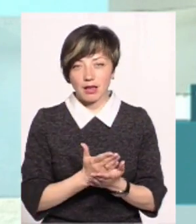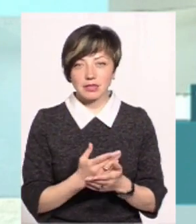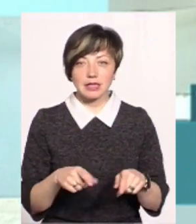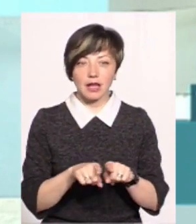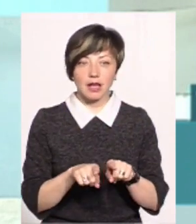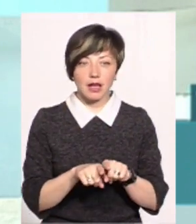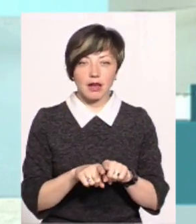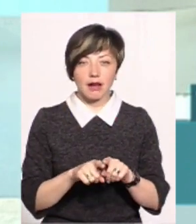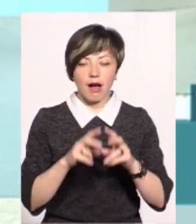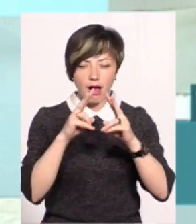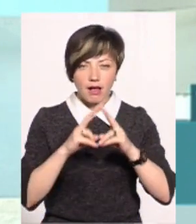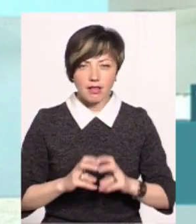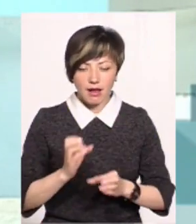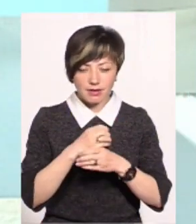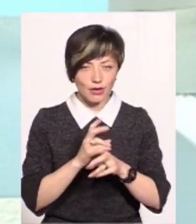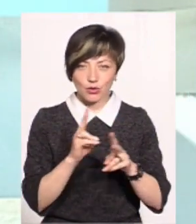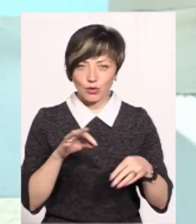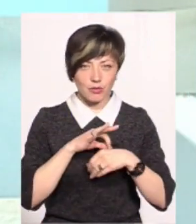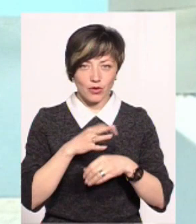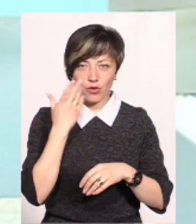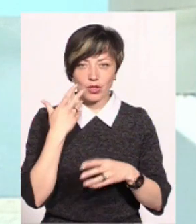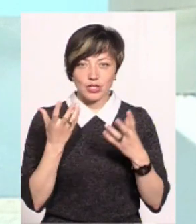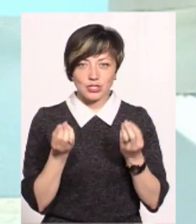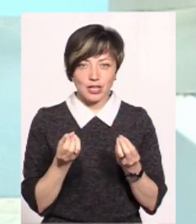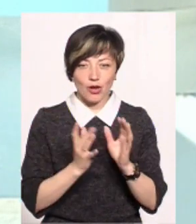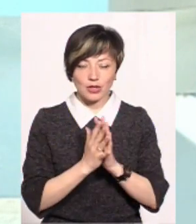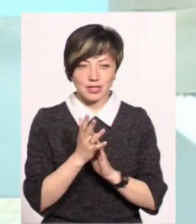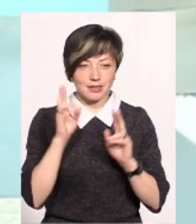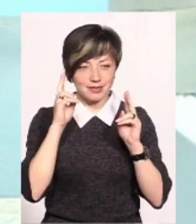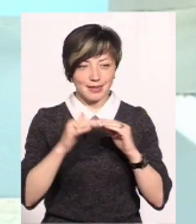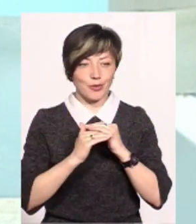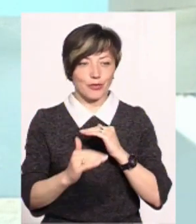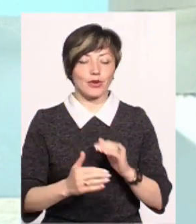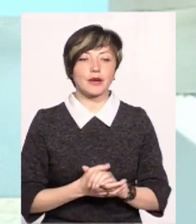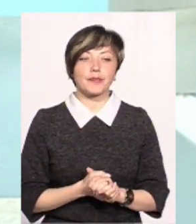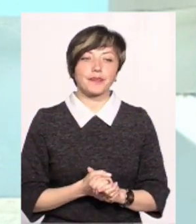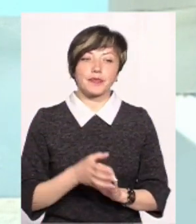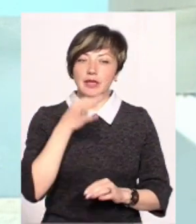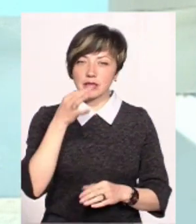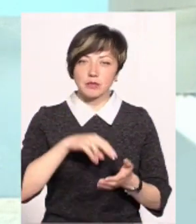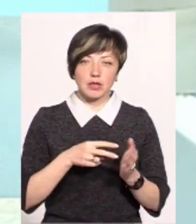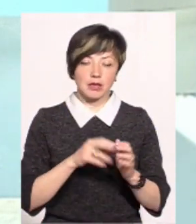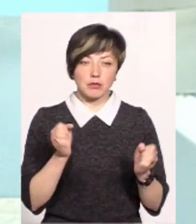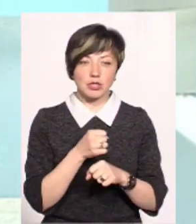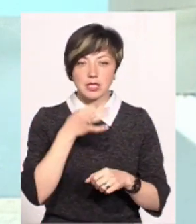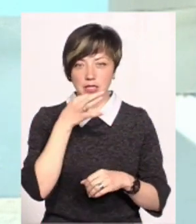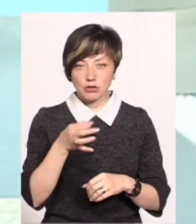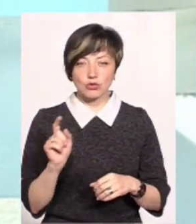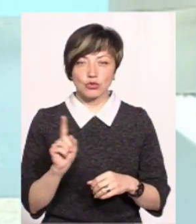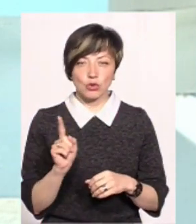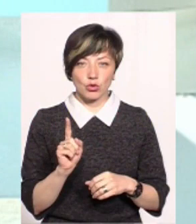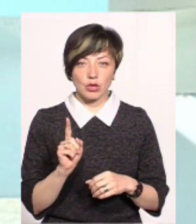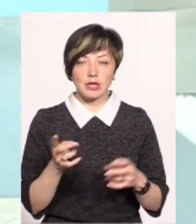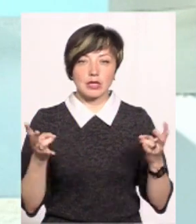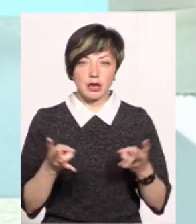що таких аналізів детальних, лабораторних ніхто не проведе, коли він ще там вросте на полі. Тому спрогнозувати неможливо. Але я скажу, що